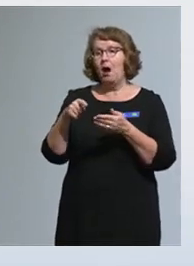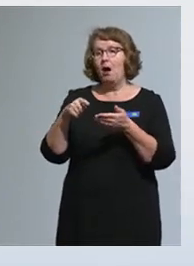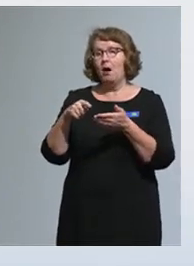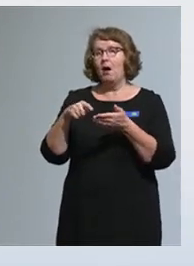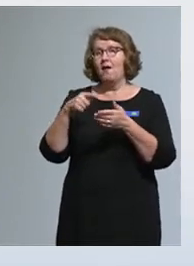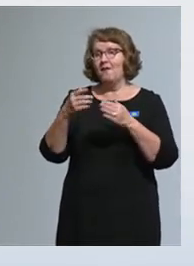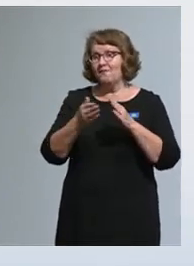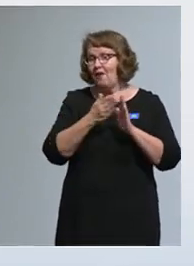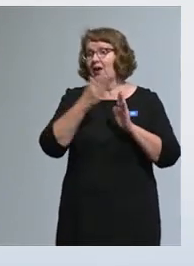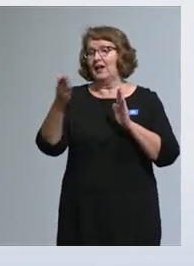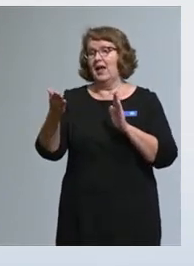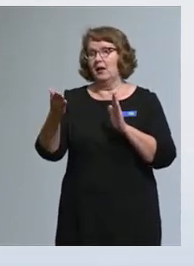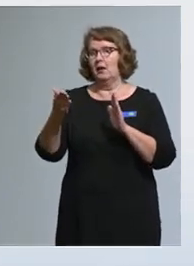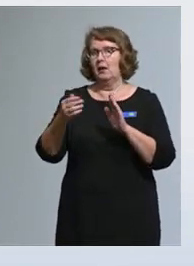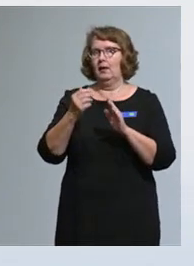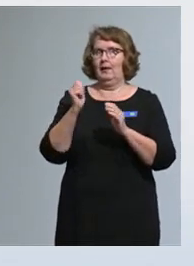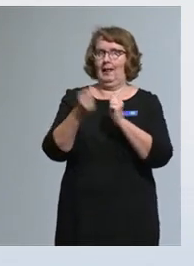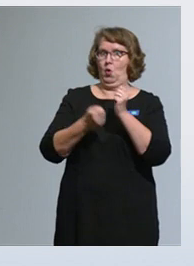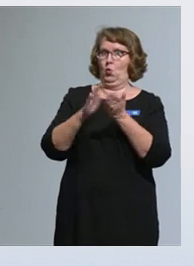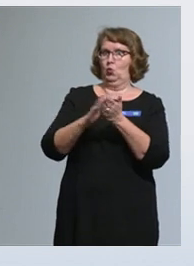Sitten mennään kolmanteen tavoitteeseen.